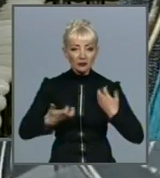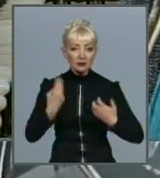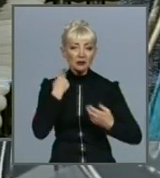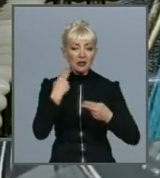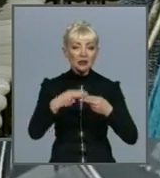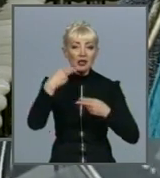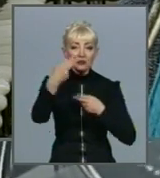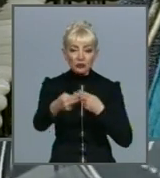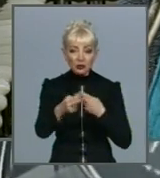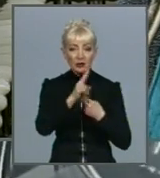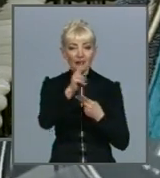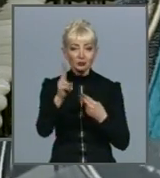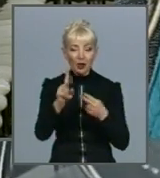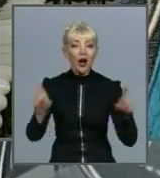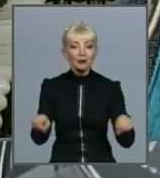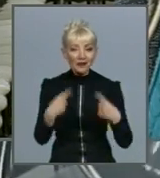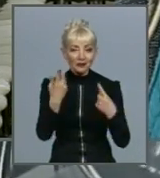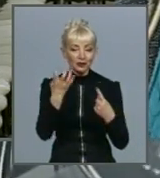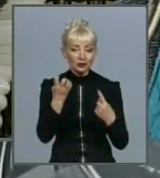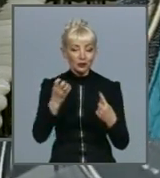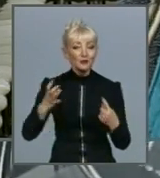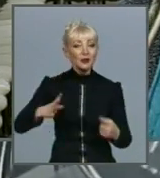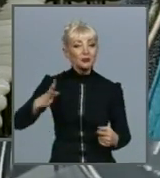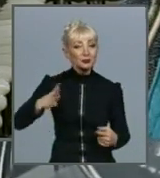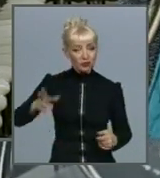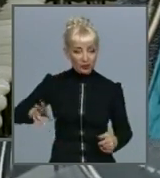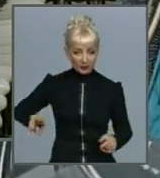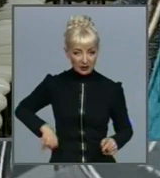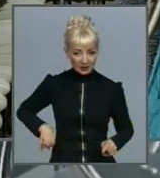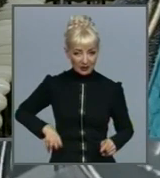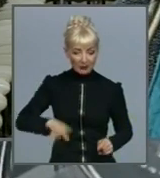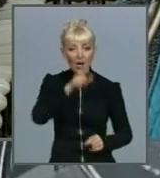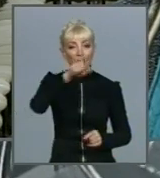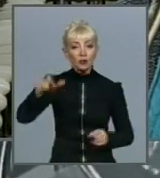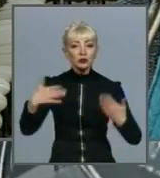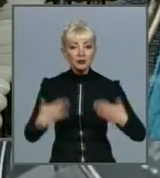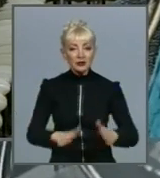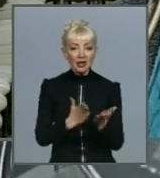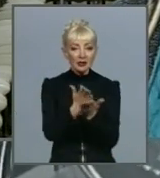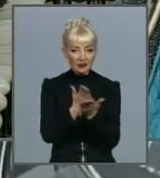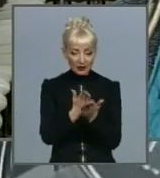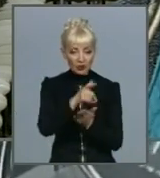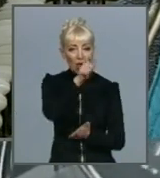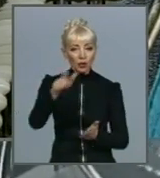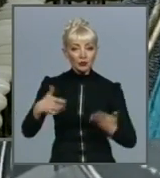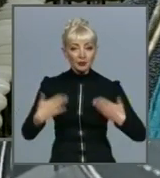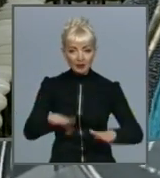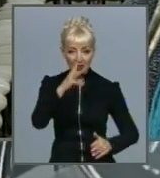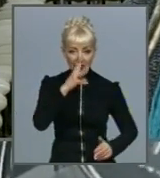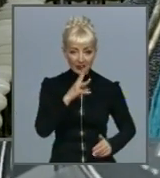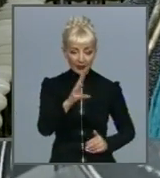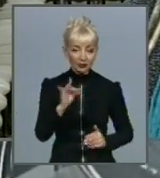власниками. Це п'ять місяців. Люди втрачали стаж, люди втрачали зарплату. І, звісно, нас ця